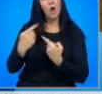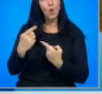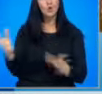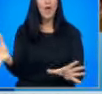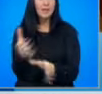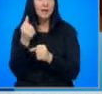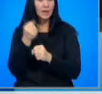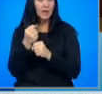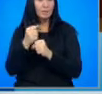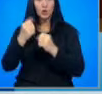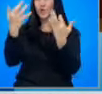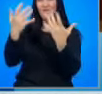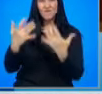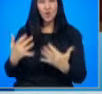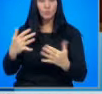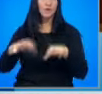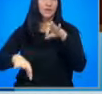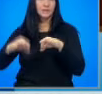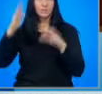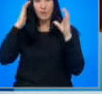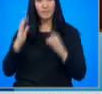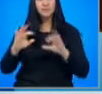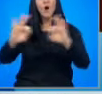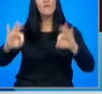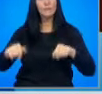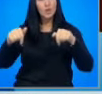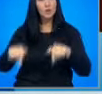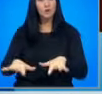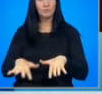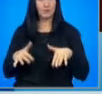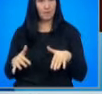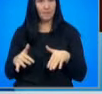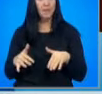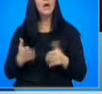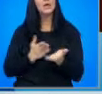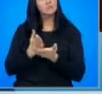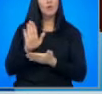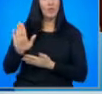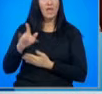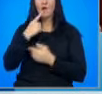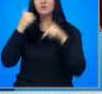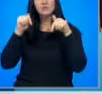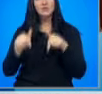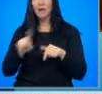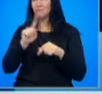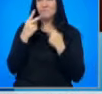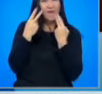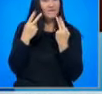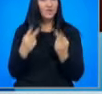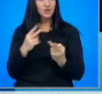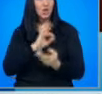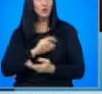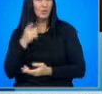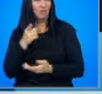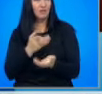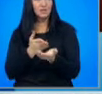намерят работищата формула за излъчване на правителство в рамките на този парламент. Но според него за сега не вижда резултат